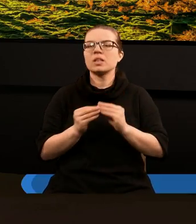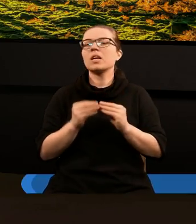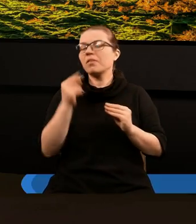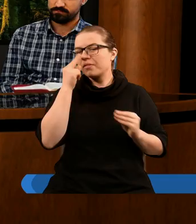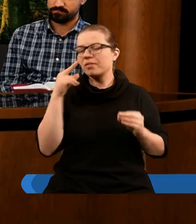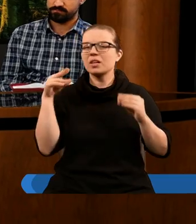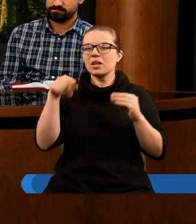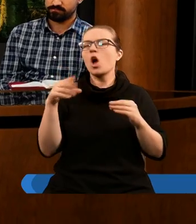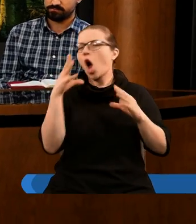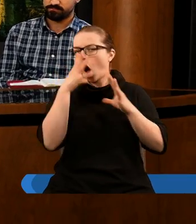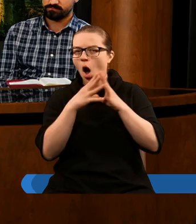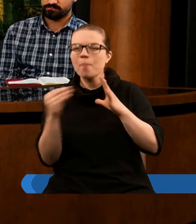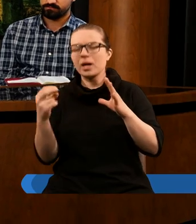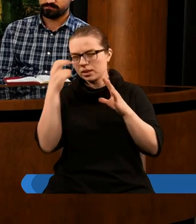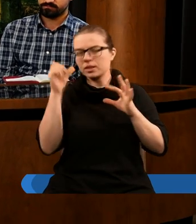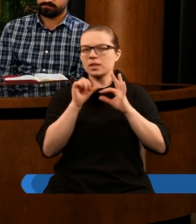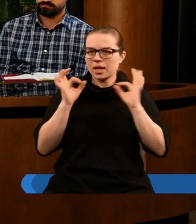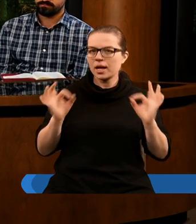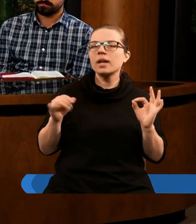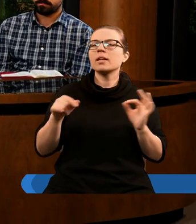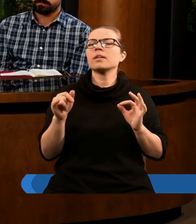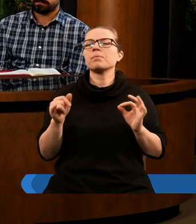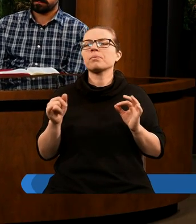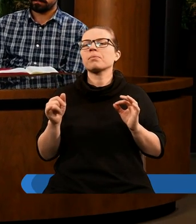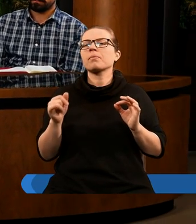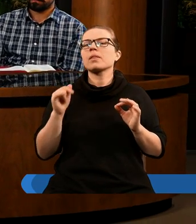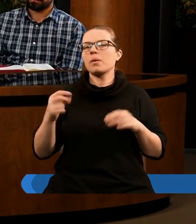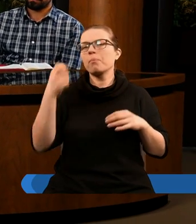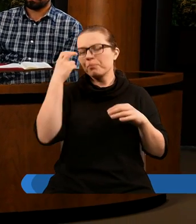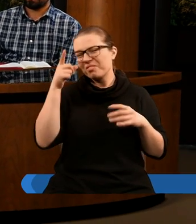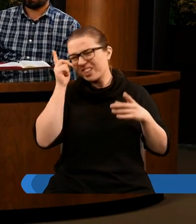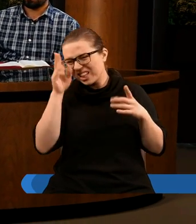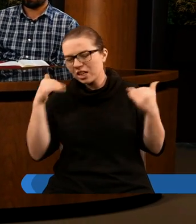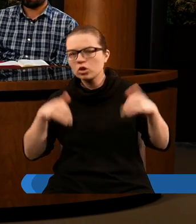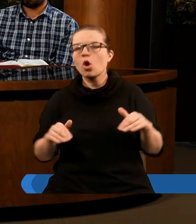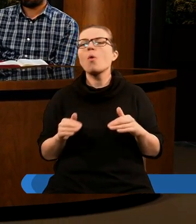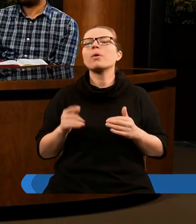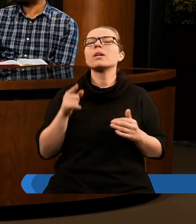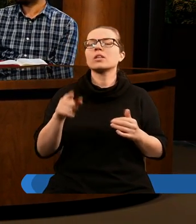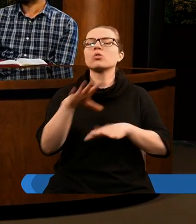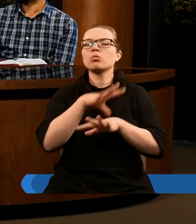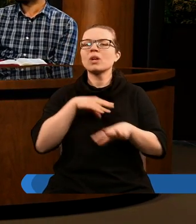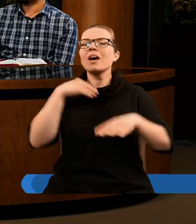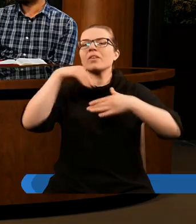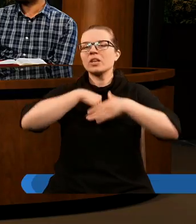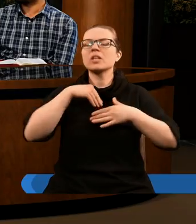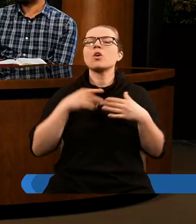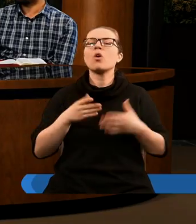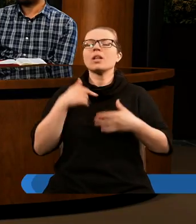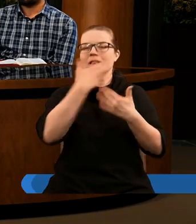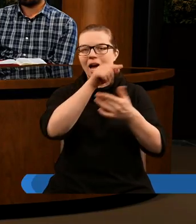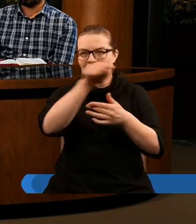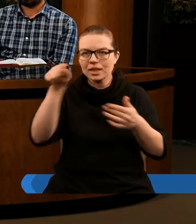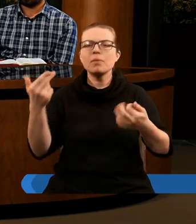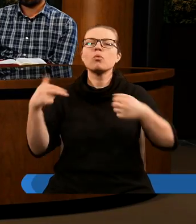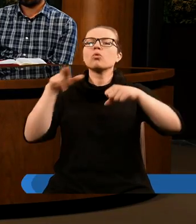mamy pewien obraz pieczętowania i nie chodzi o żadną fizyczną pieczęć, ale raczej o taki właśnie tego Ducha Świętego, który bywa udzielony